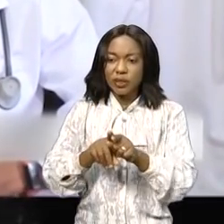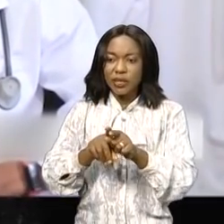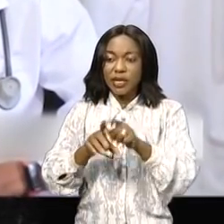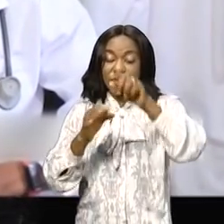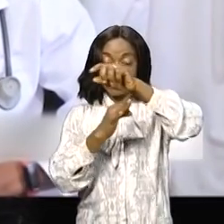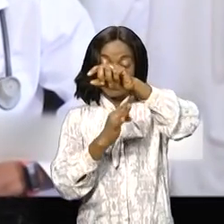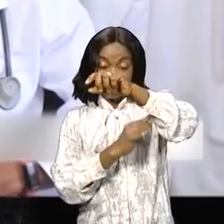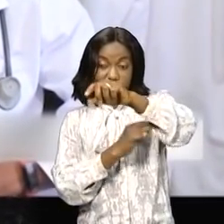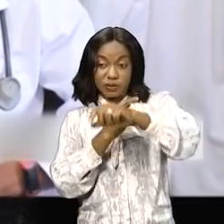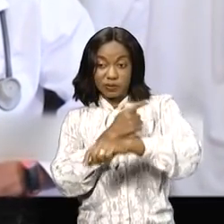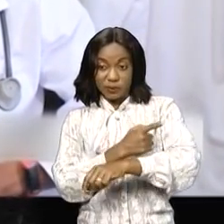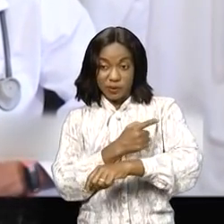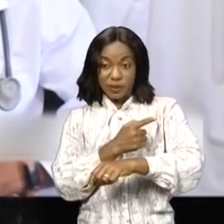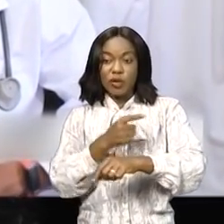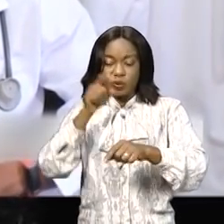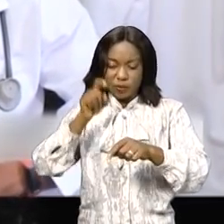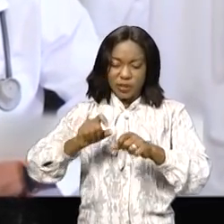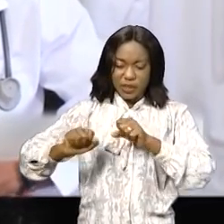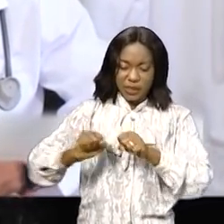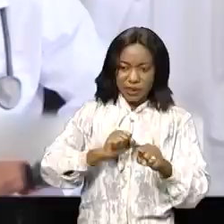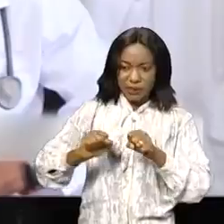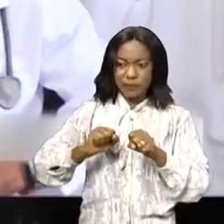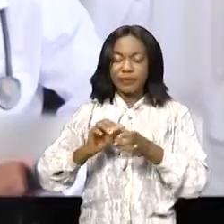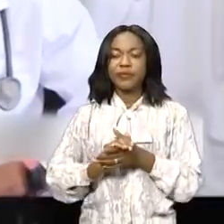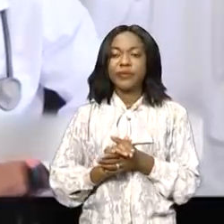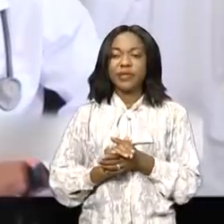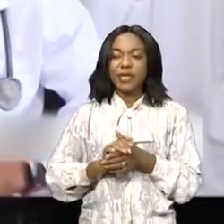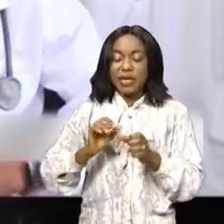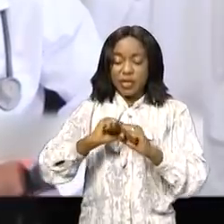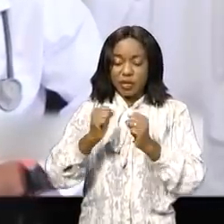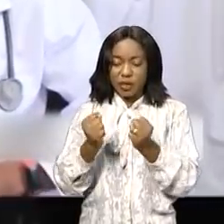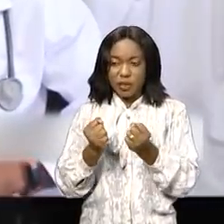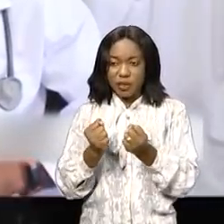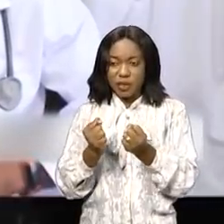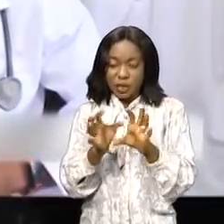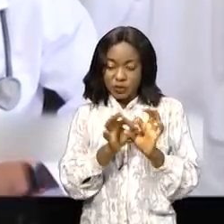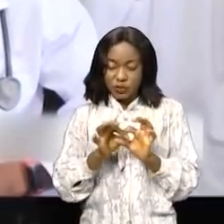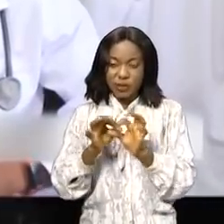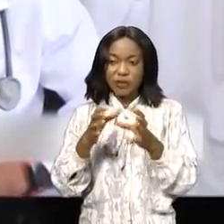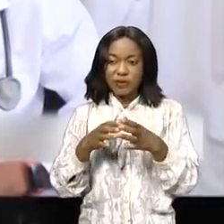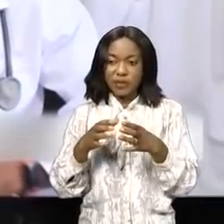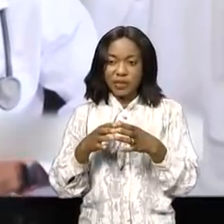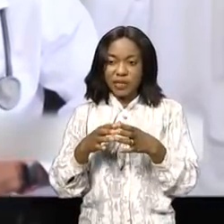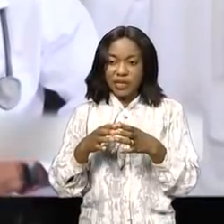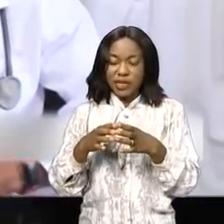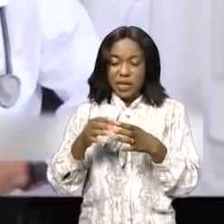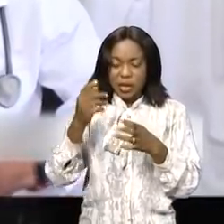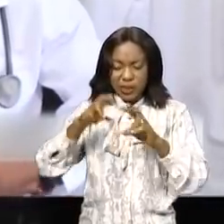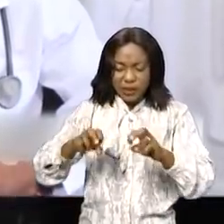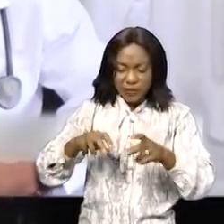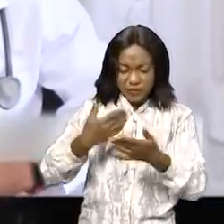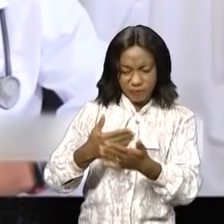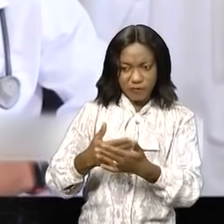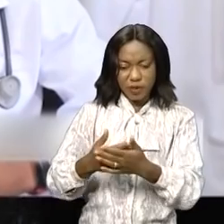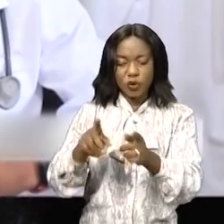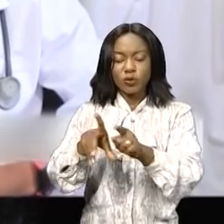offrir gratuitement des consultations de cardiologie associées à des tests rapides de laboratoire. Pour les